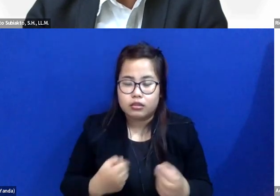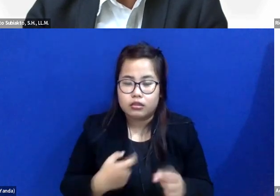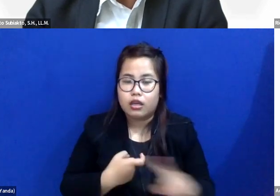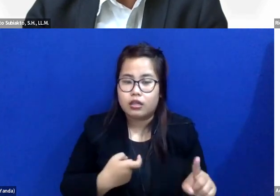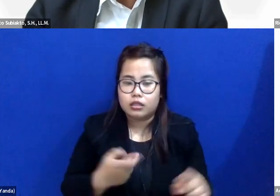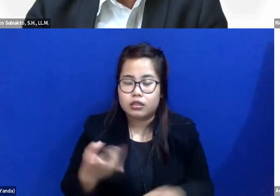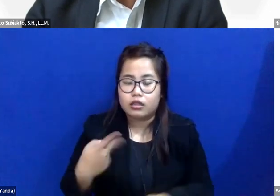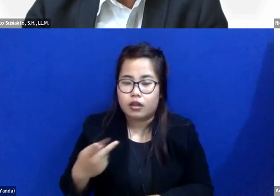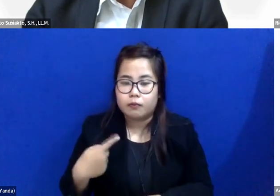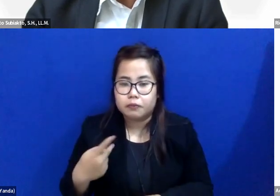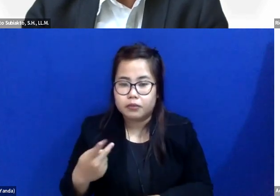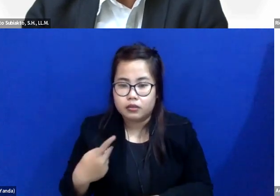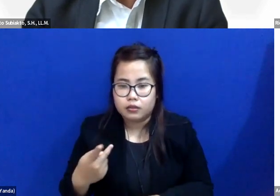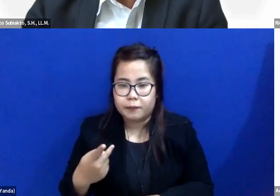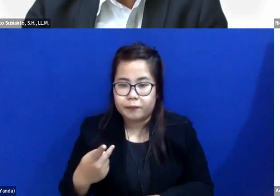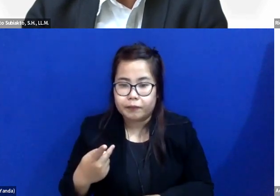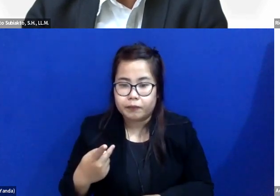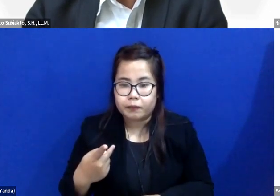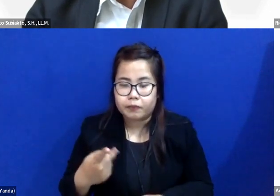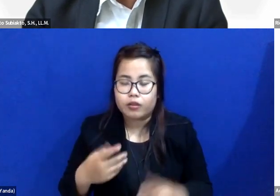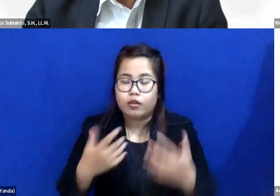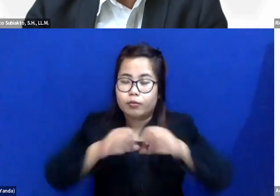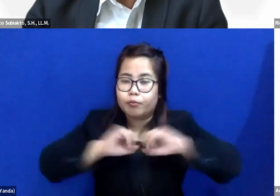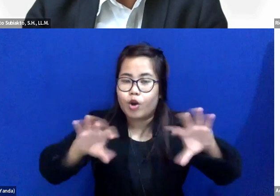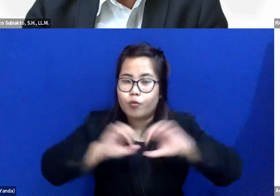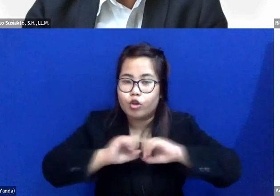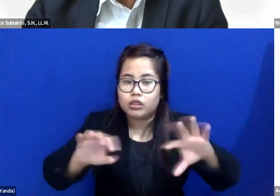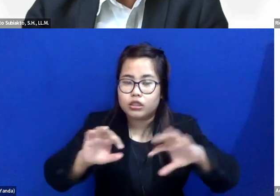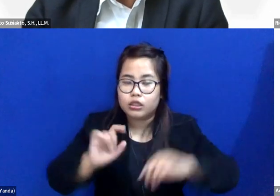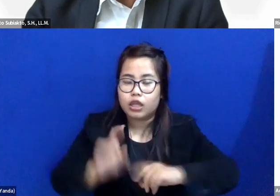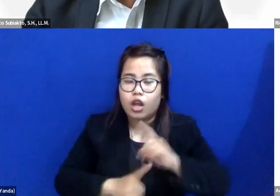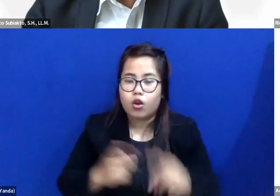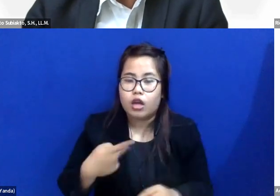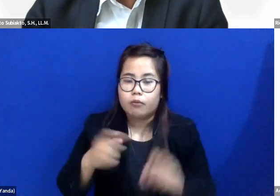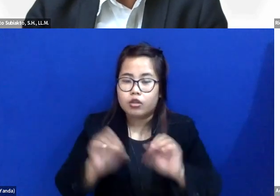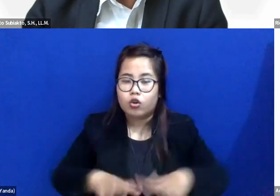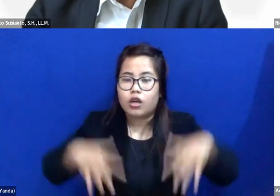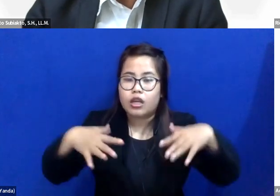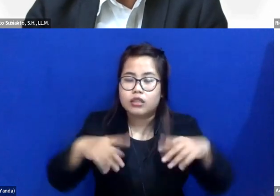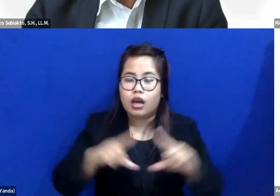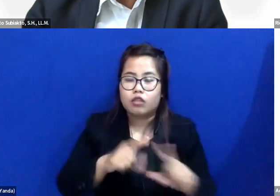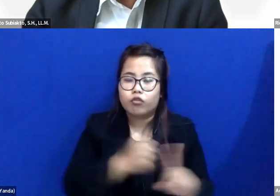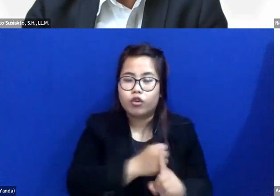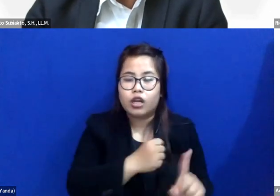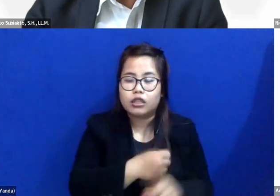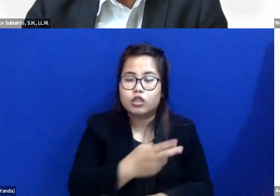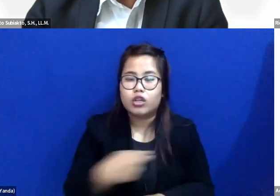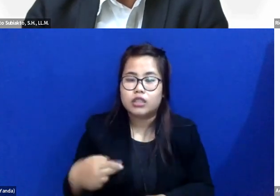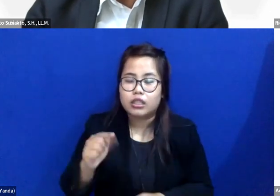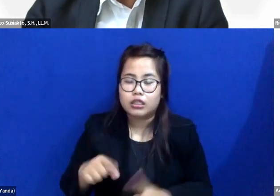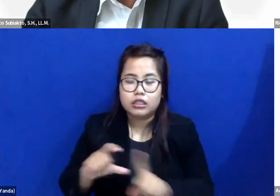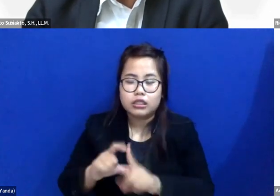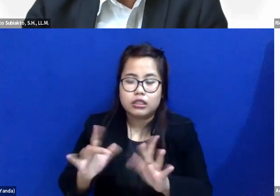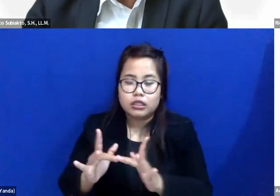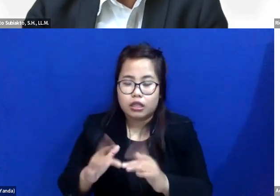kami mempromosikan bahwa Kongres Alpukat Indonesia ini berbasis digital dan mudah diakses untuk